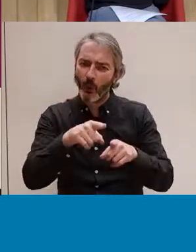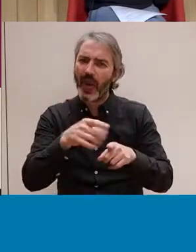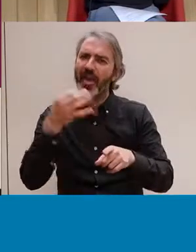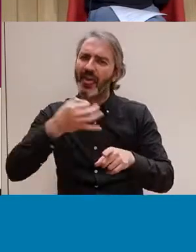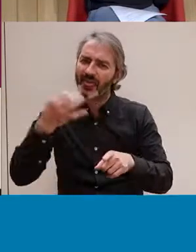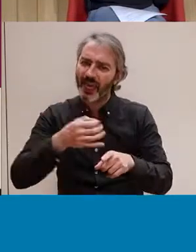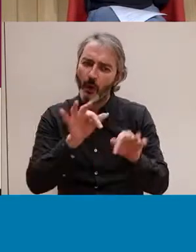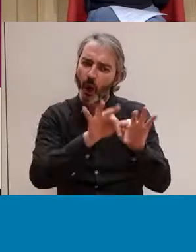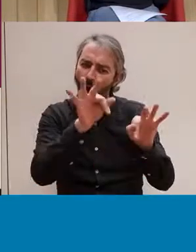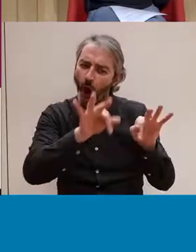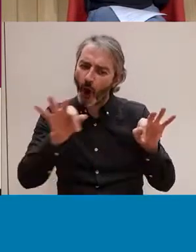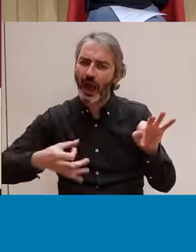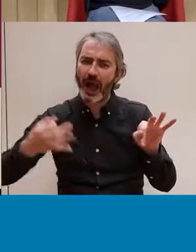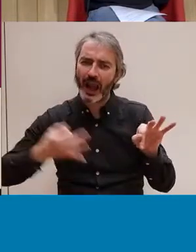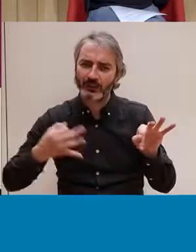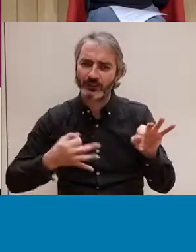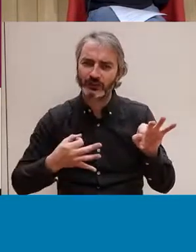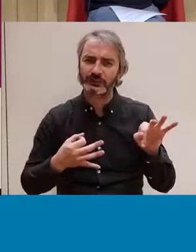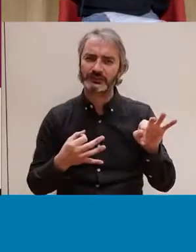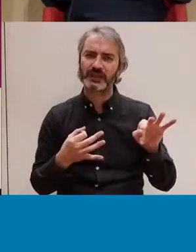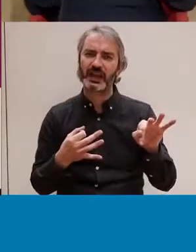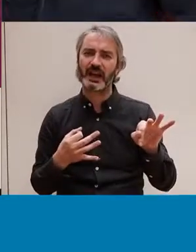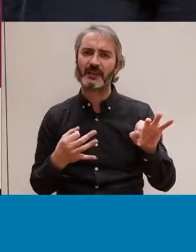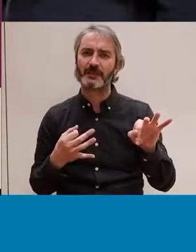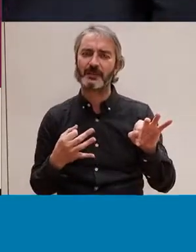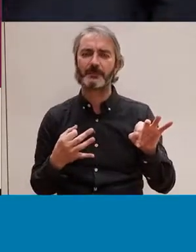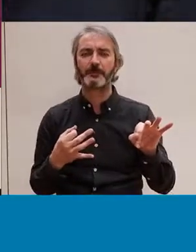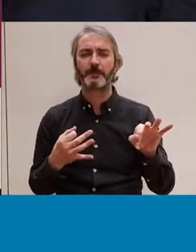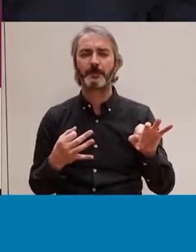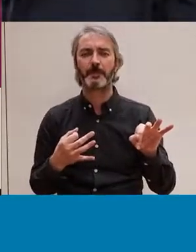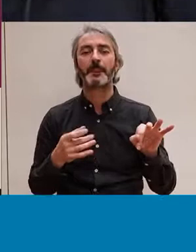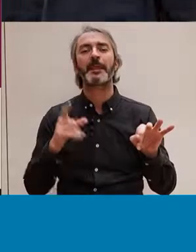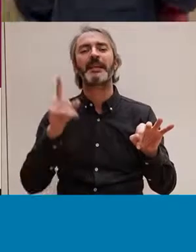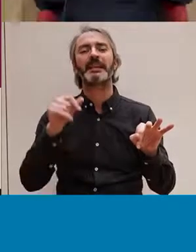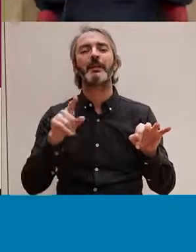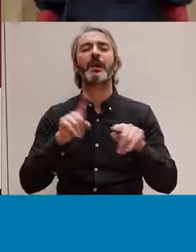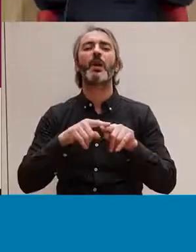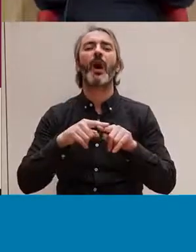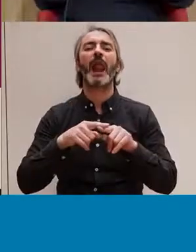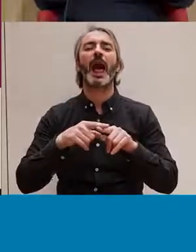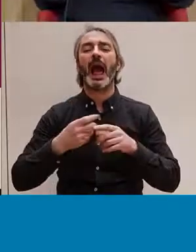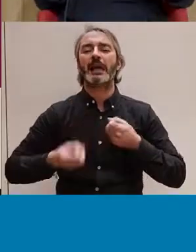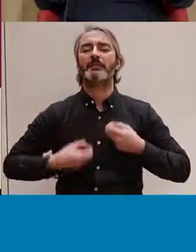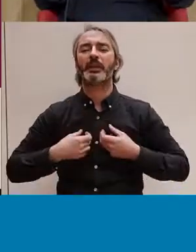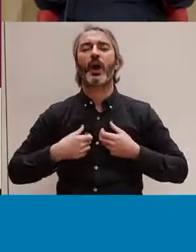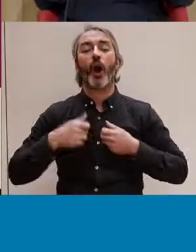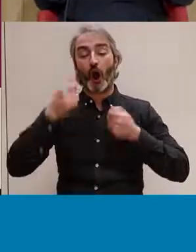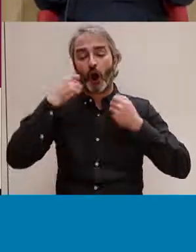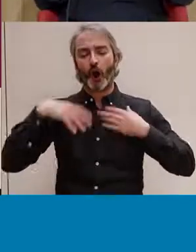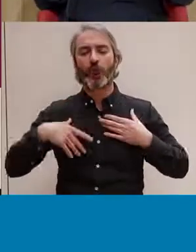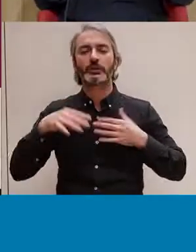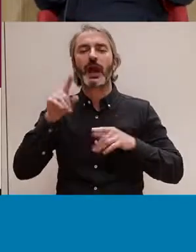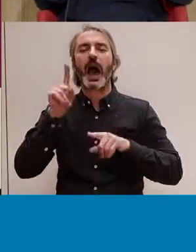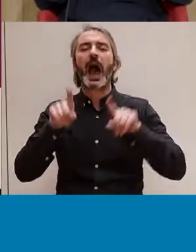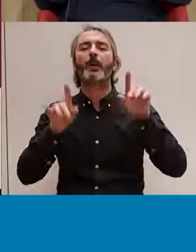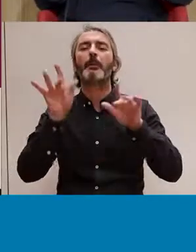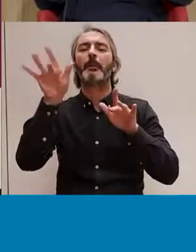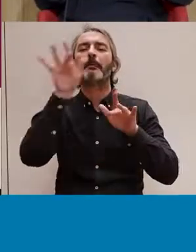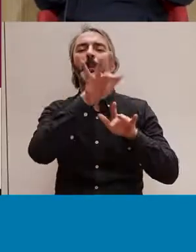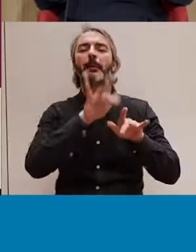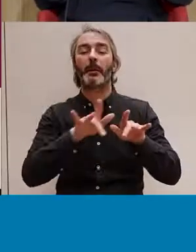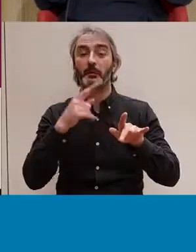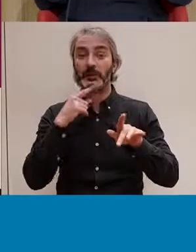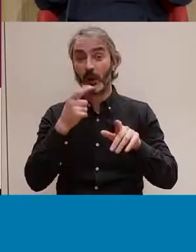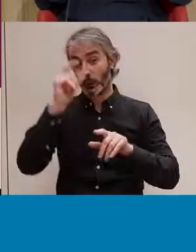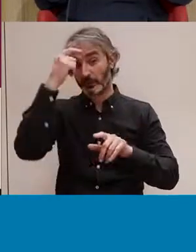passar amb un ordre molt concret i també que estimulen parts del cos molt concretes. A part, aquest concepte de